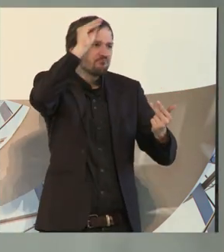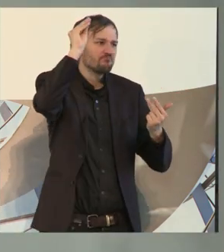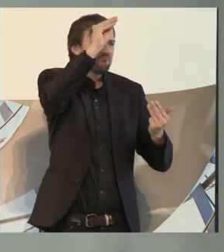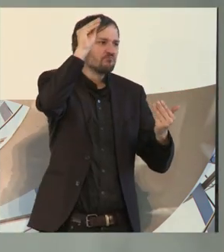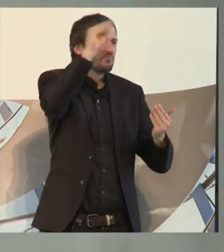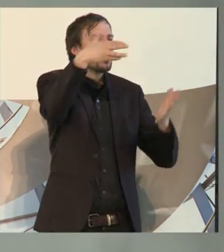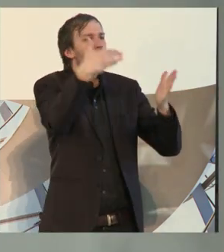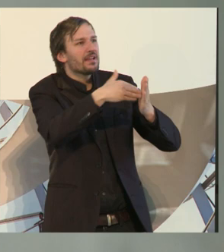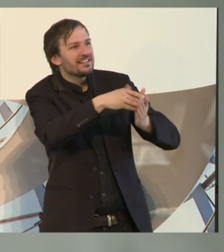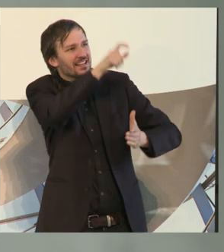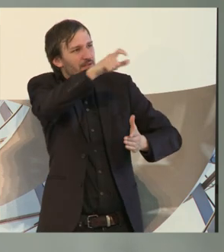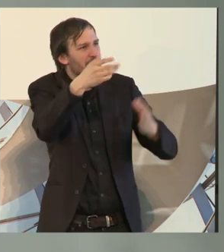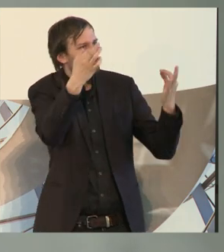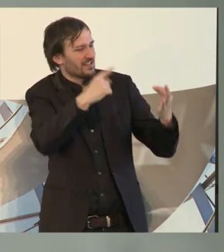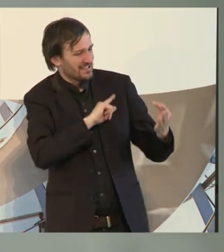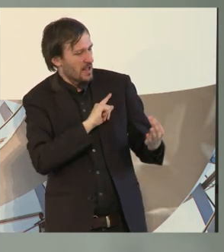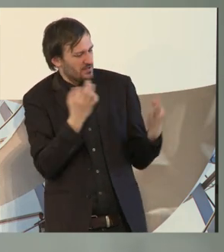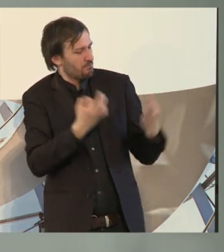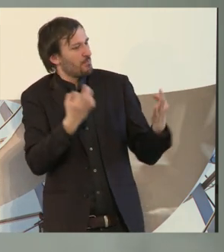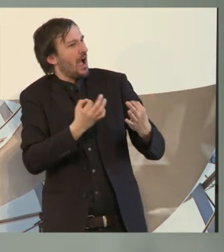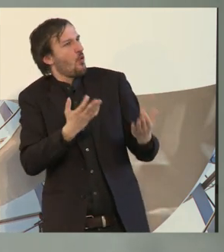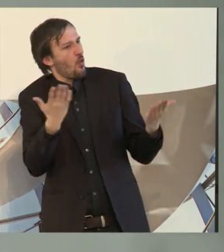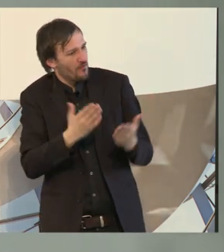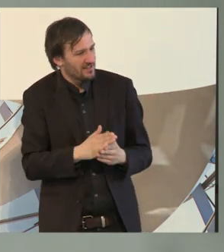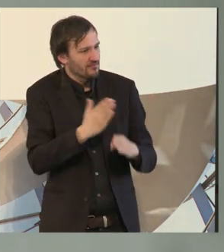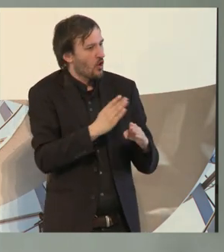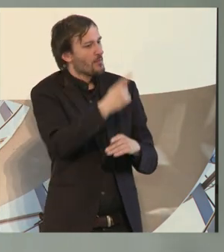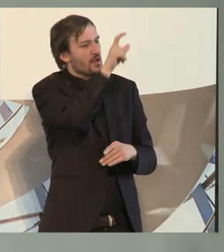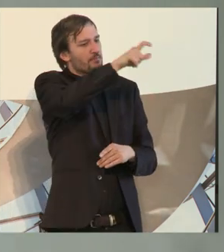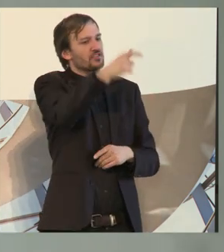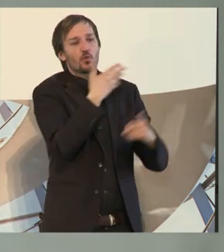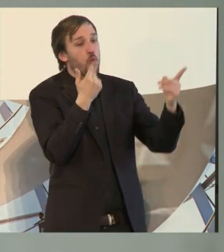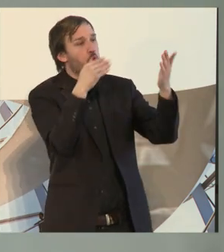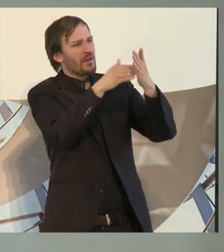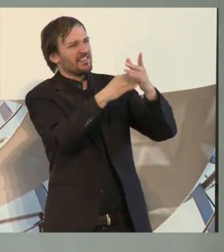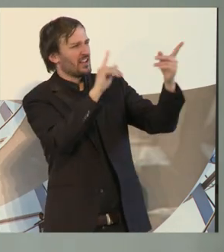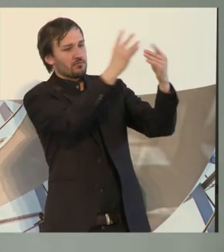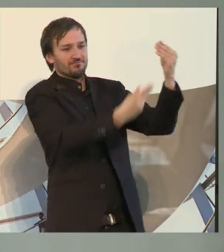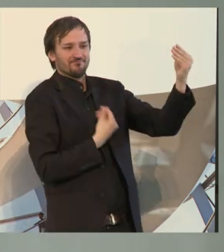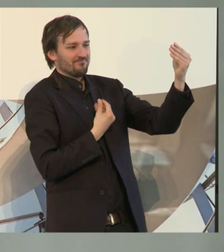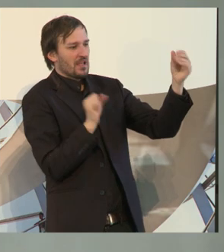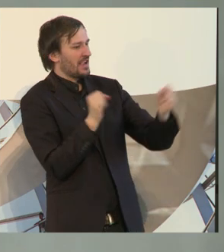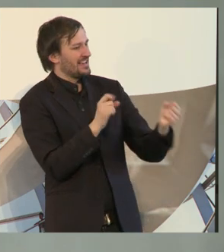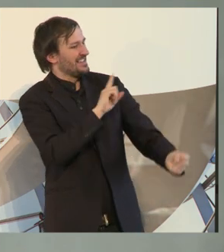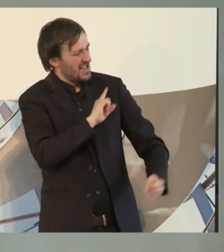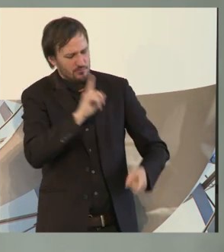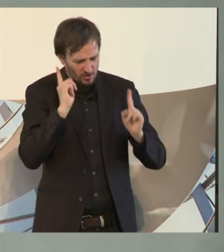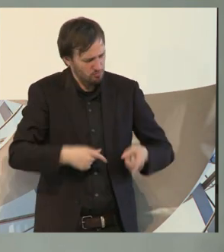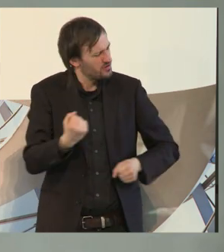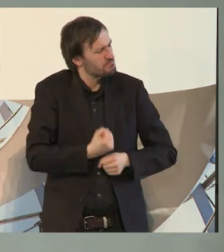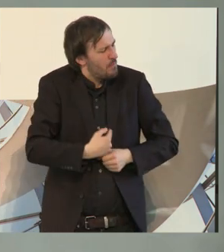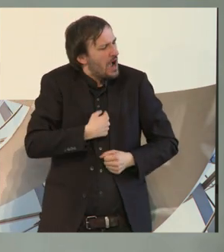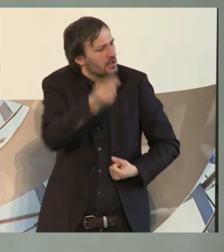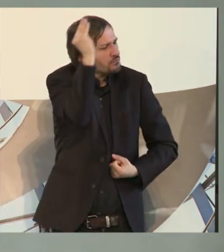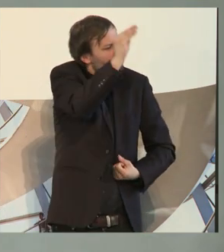wir als Behinderte. Genau das, was Herr Altmaier gesagt hat, das kann ein Nichtbehinderter nicht nachempfinden. Das müssen wir selber machen. Es ist ein